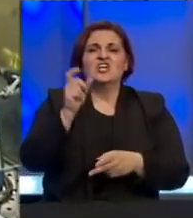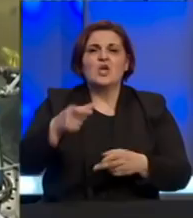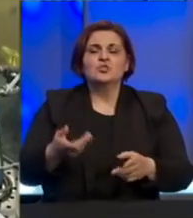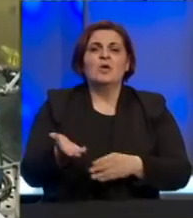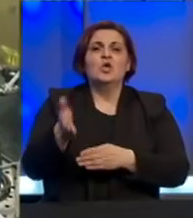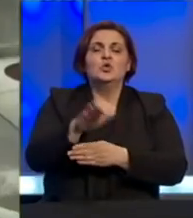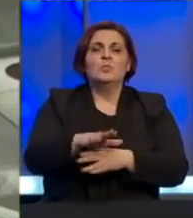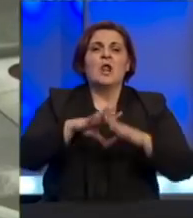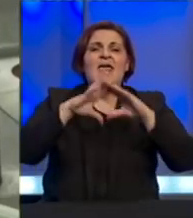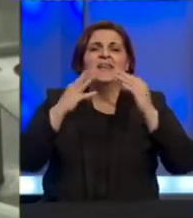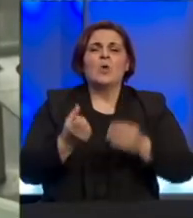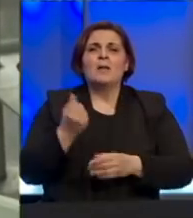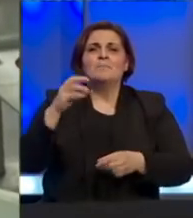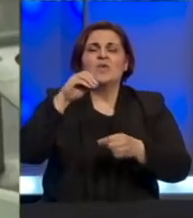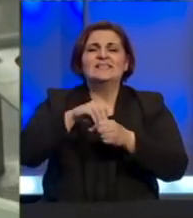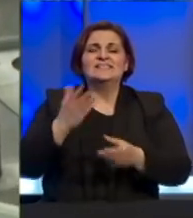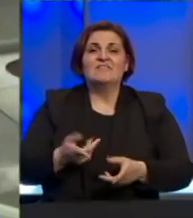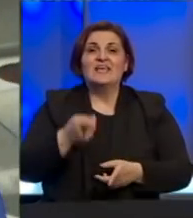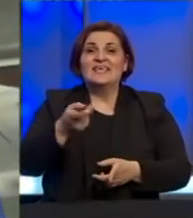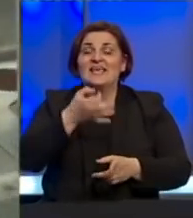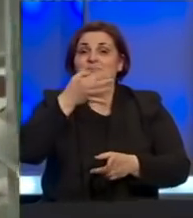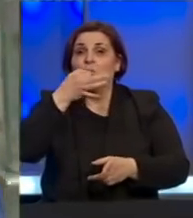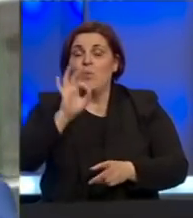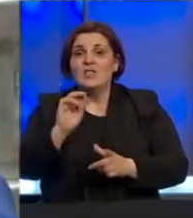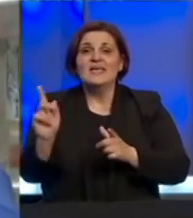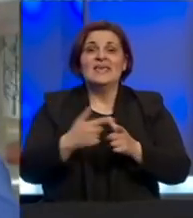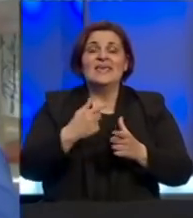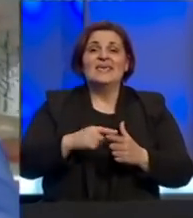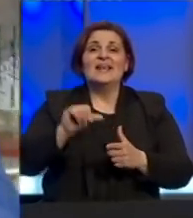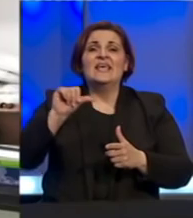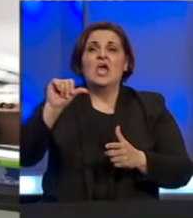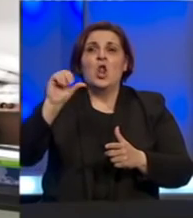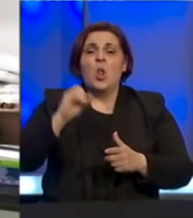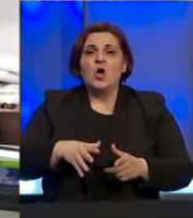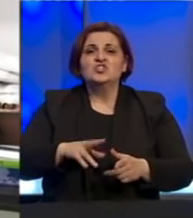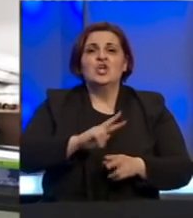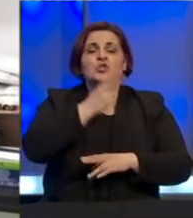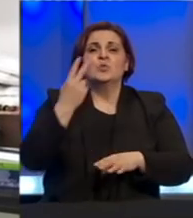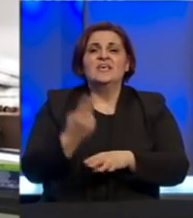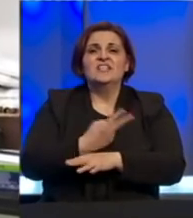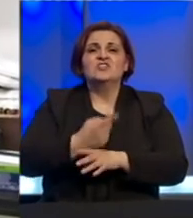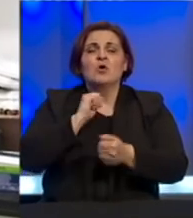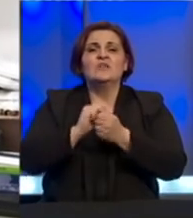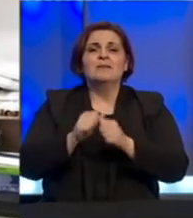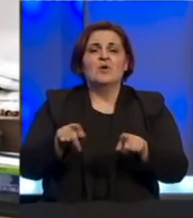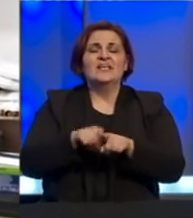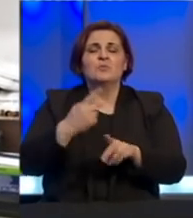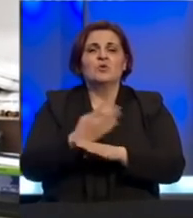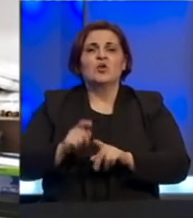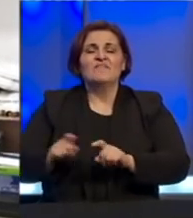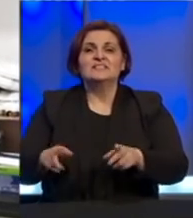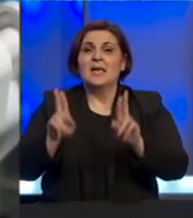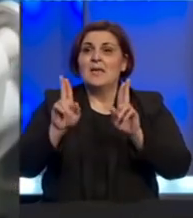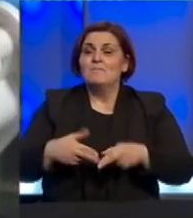umralih, odnosno ukupan broj stanovnika, da li smo tu bolji ili lošiji od zemalja okruženja i drugih zemalja koje se bore protiv koronavirusa i